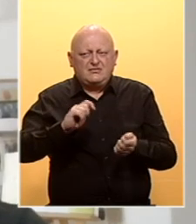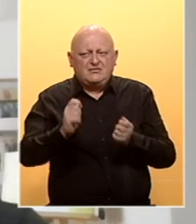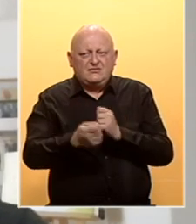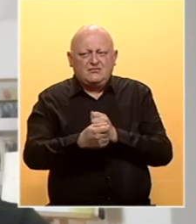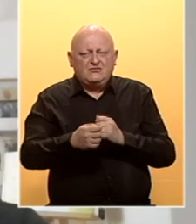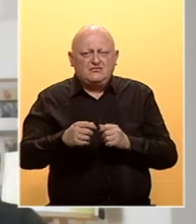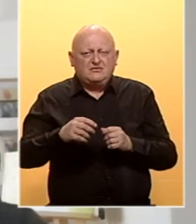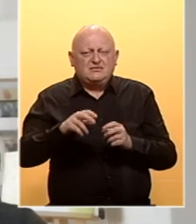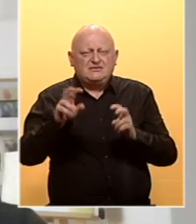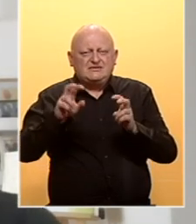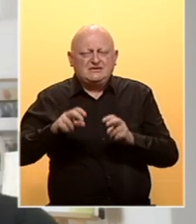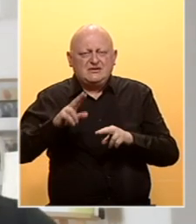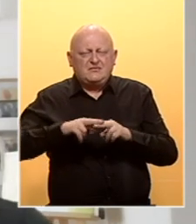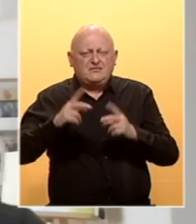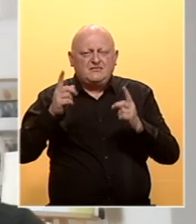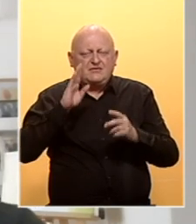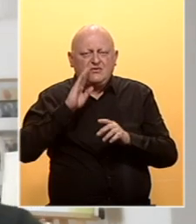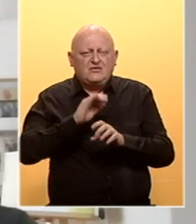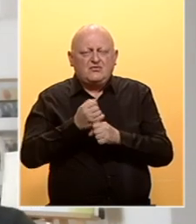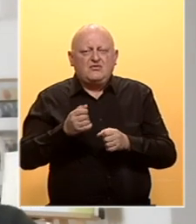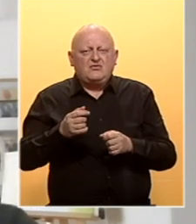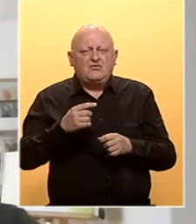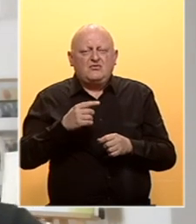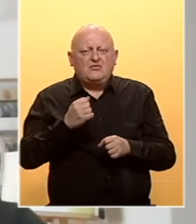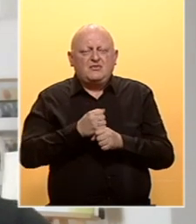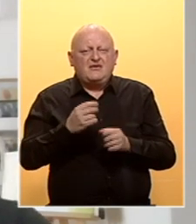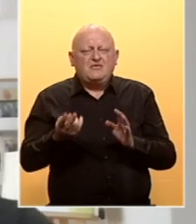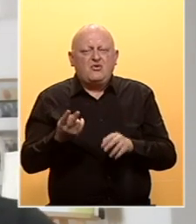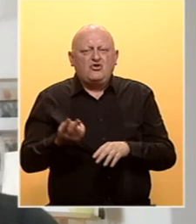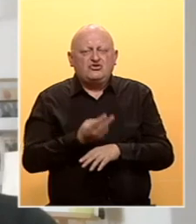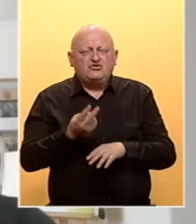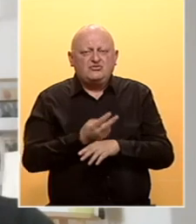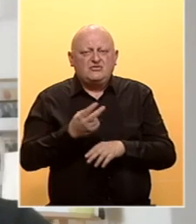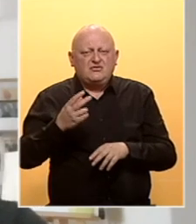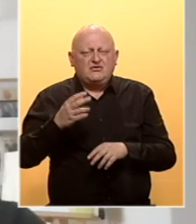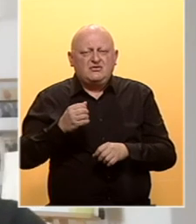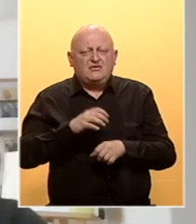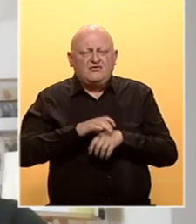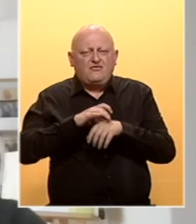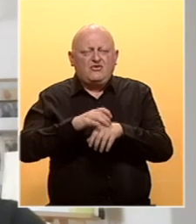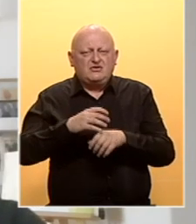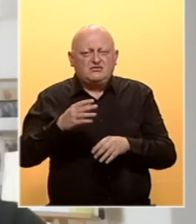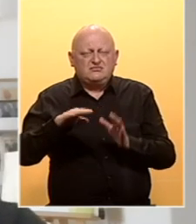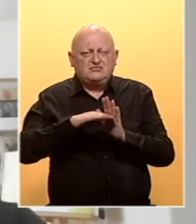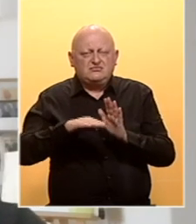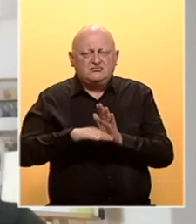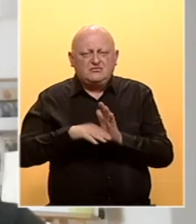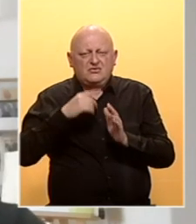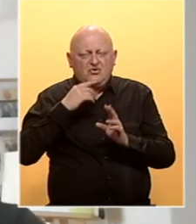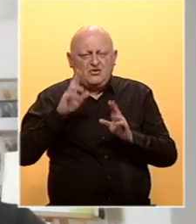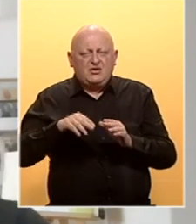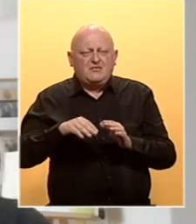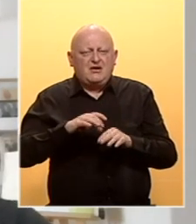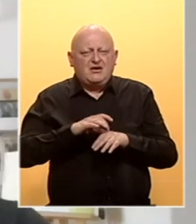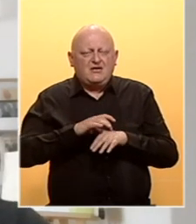reforme pravosodnog sistema koji bi BiH učinilo državom u kojoj vladaju zakon, u kojoj postoji vladavina